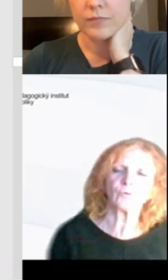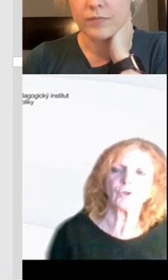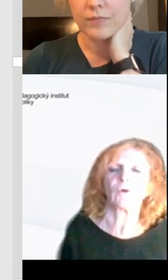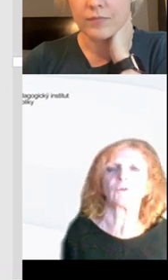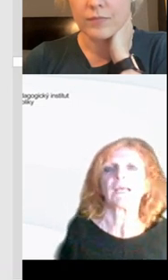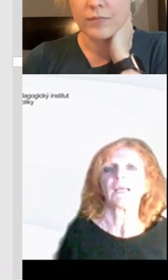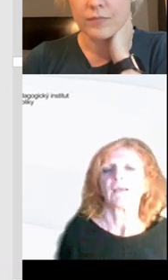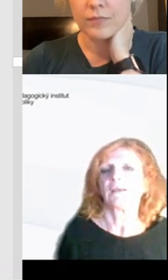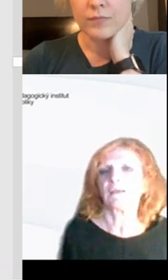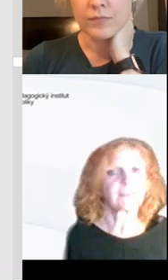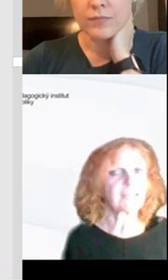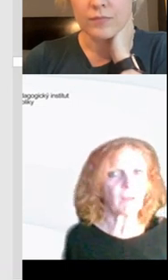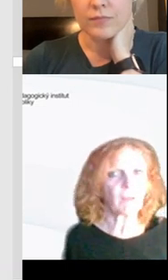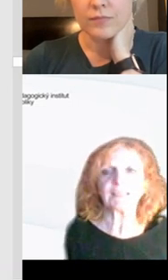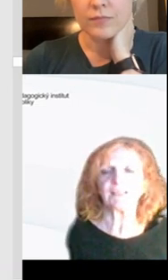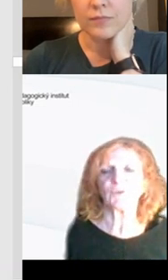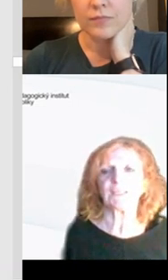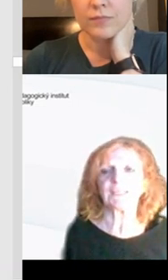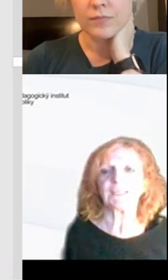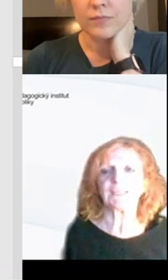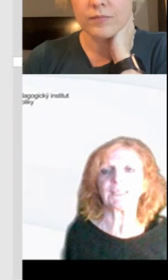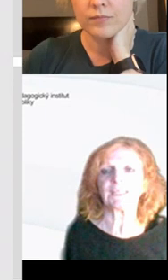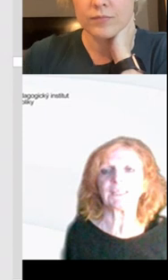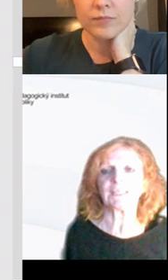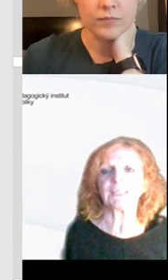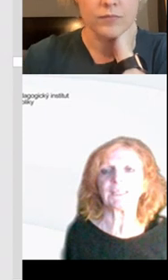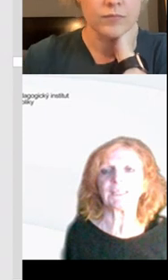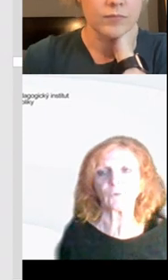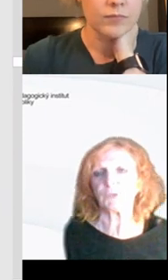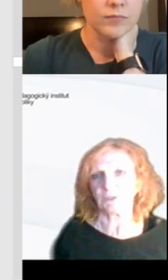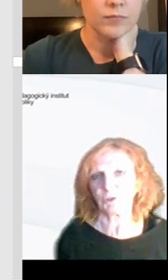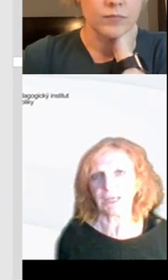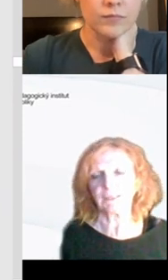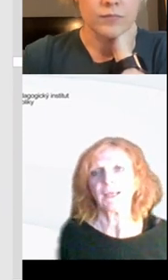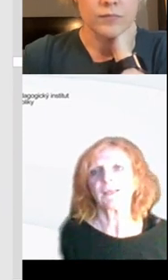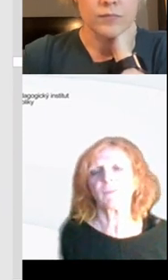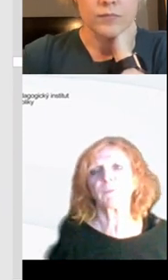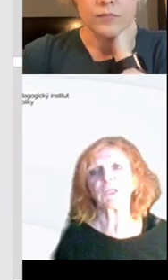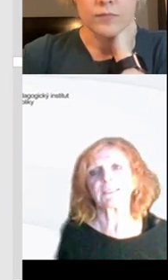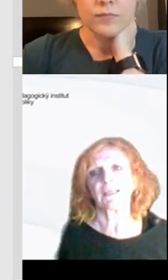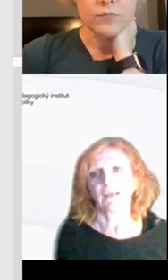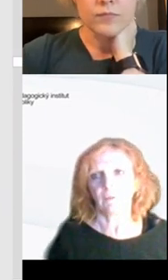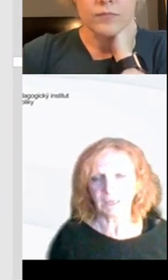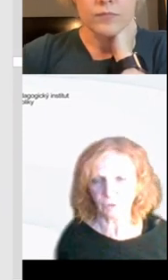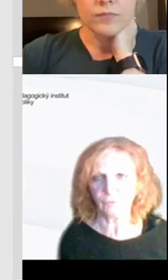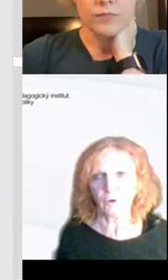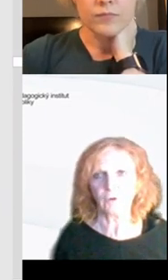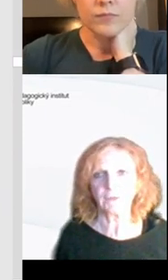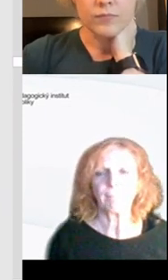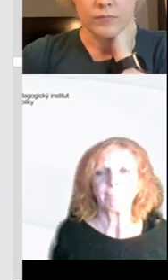máte jinou zkušenost, zajímá vás něco detailněji. Pojďte se zeptat, ať už přes čet nebo přes